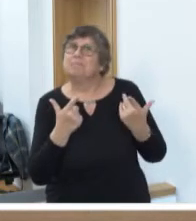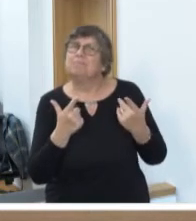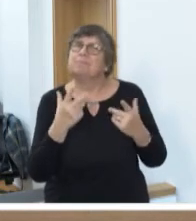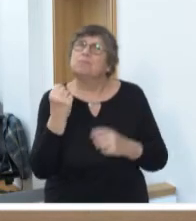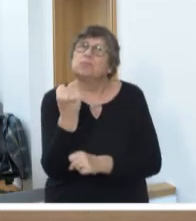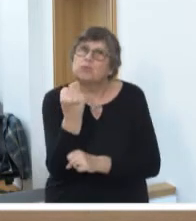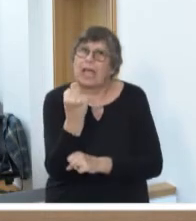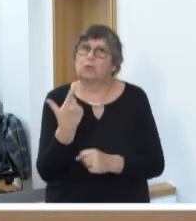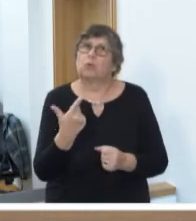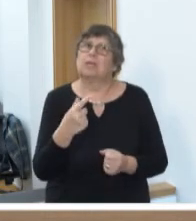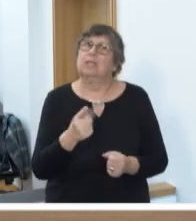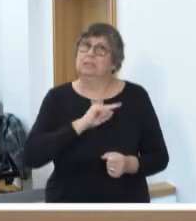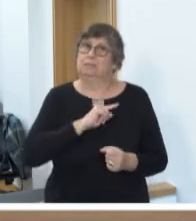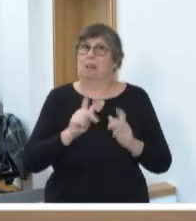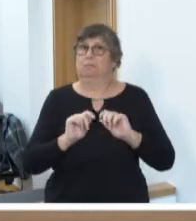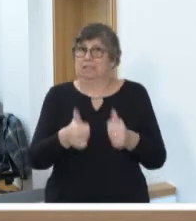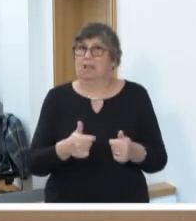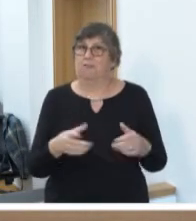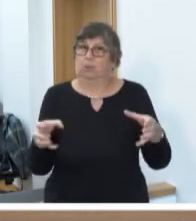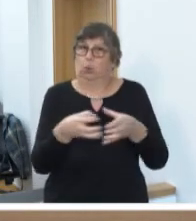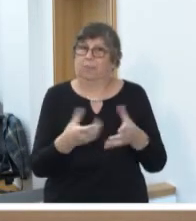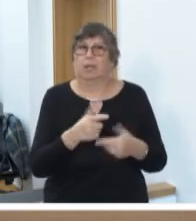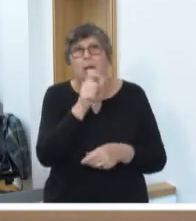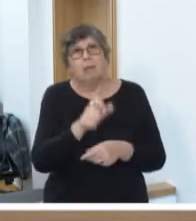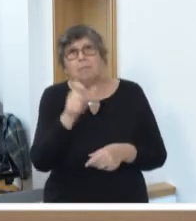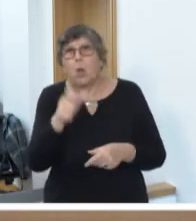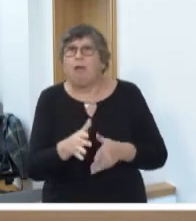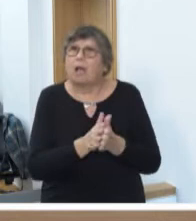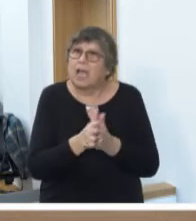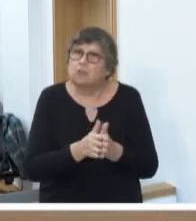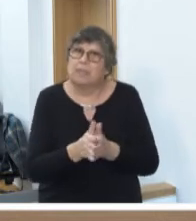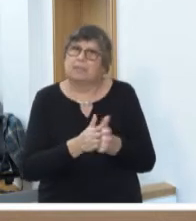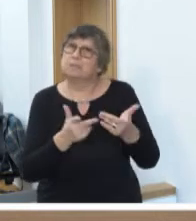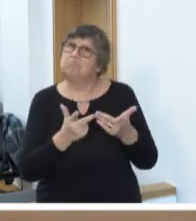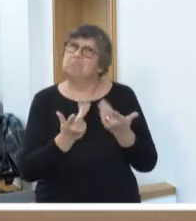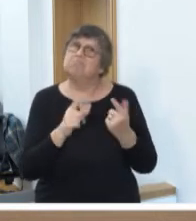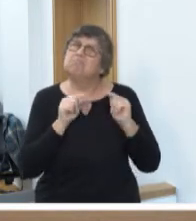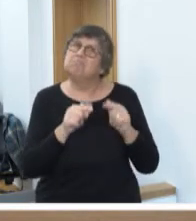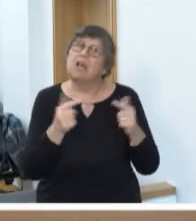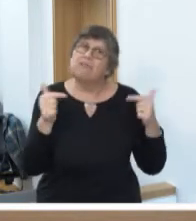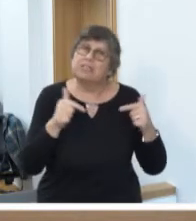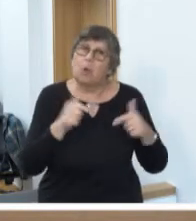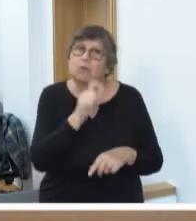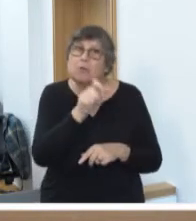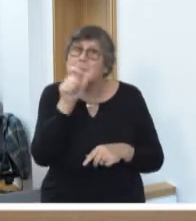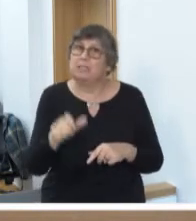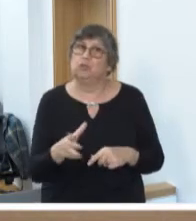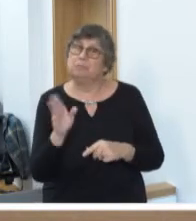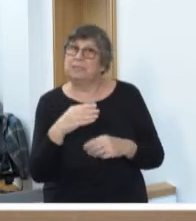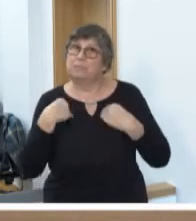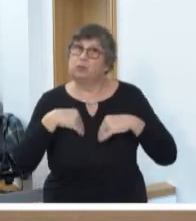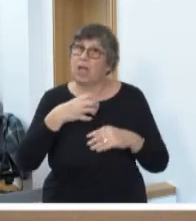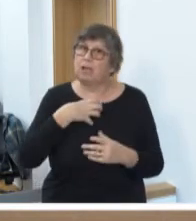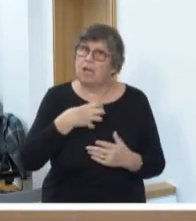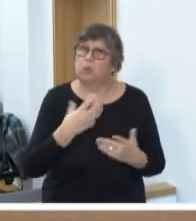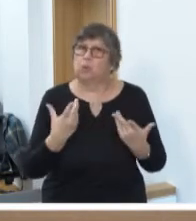Stärkung der Stellung der Selbsthilfe. Ein bürgerliches Engagement stellt gerade bei der Versorgung von Menschen mit diesen Erkrankungen, also